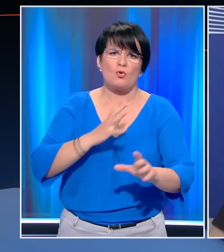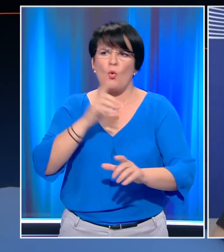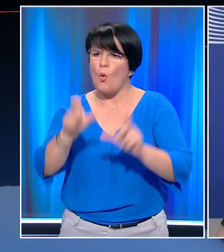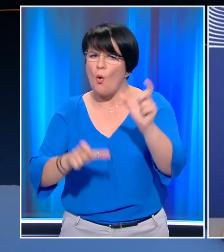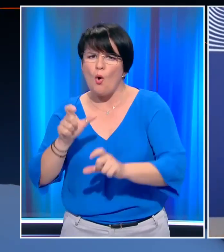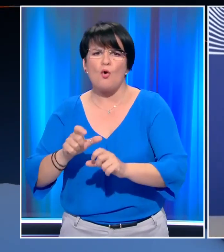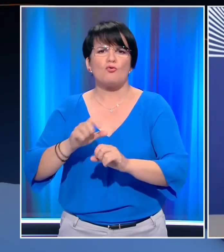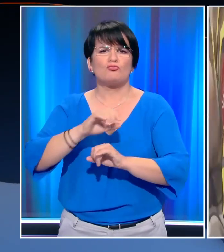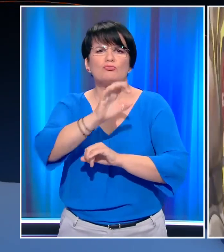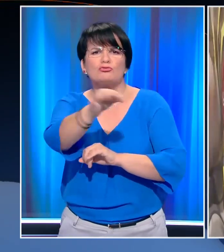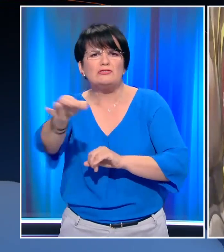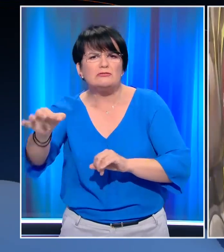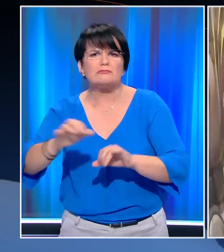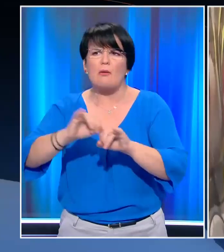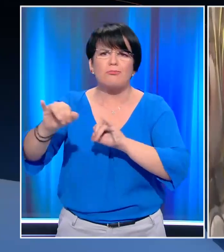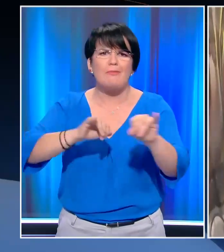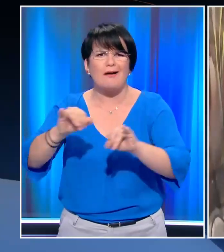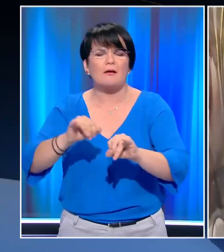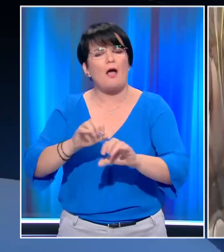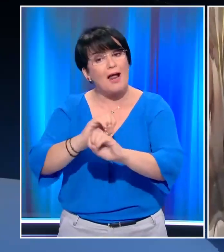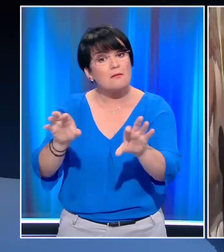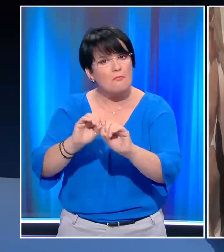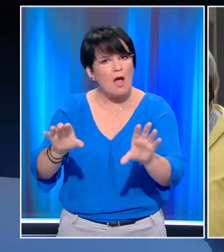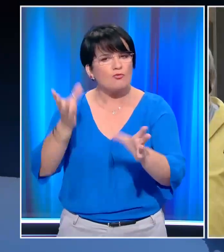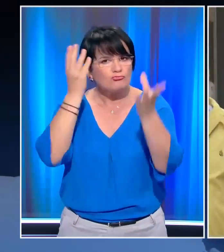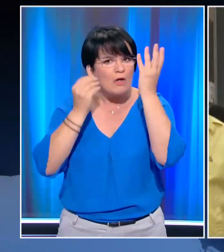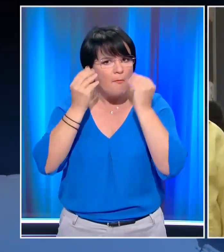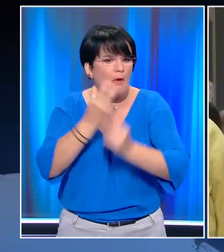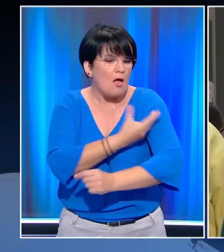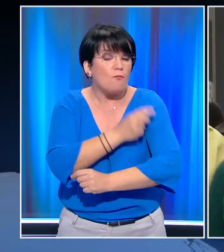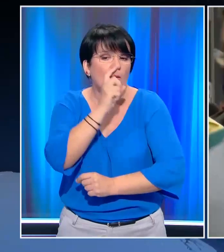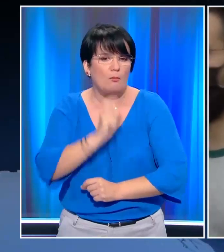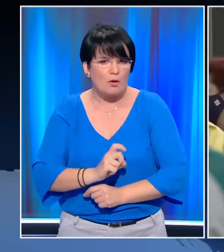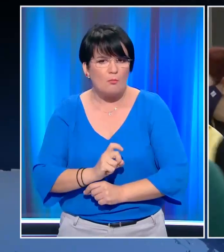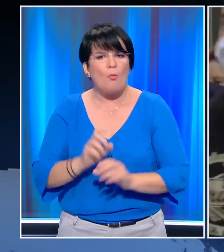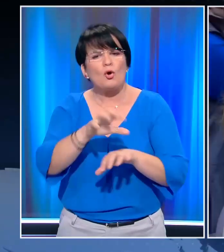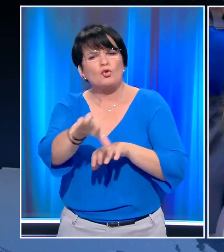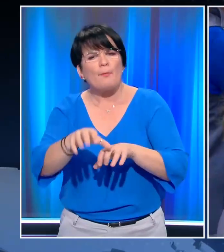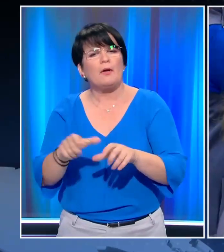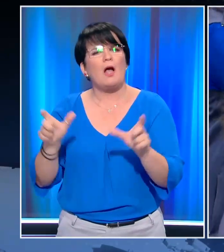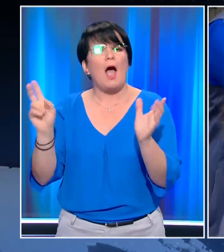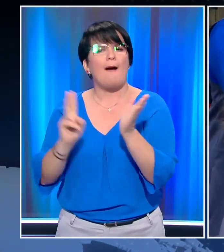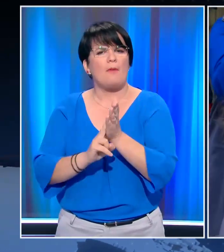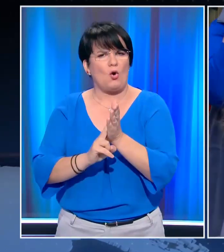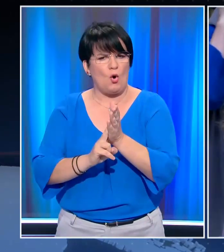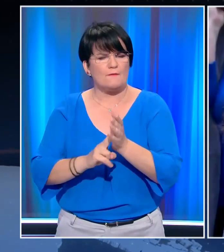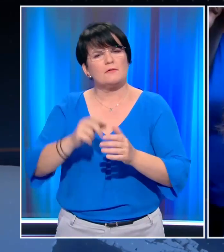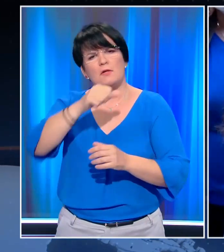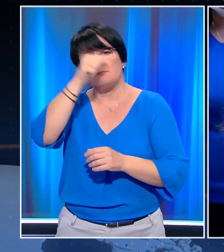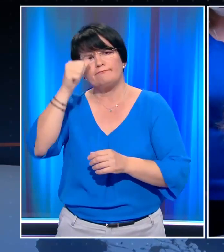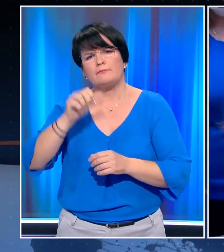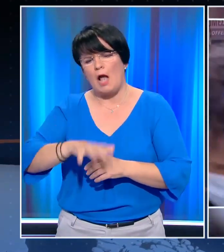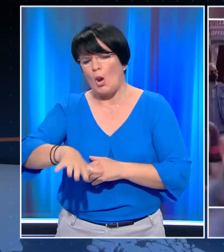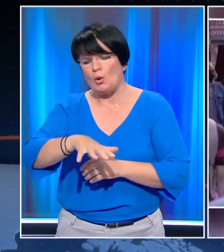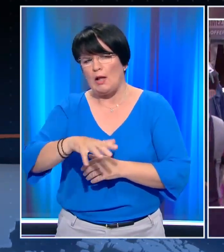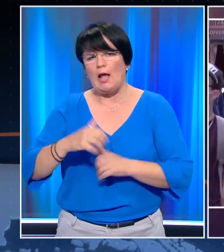των πιο απομακρυσμένων περιοχών. Την ίδια στιγμή ωστόσο η σκέψη για τοπικά lockdown ακόμα και εν μέσω της τουριστικής περιόδου επανέρχεται